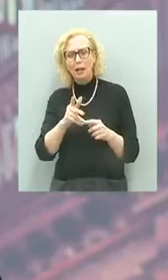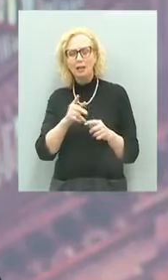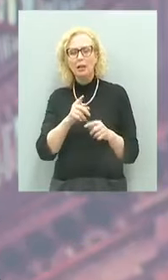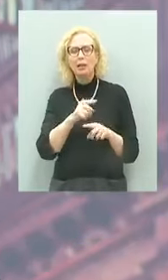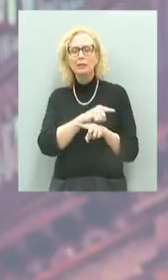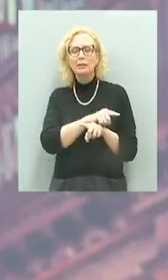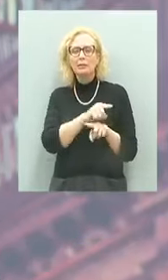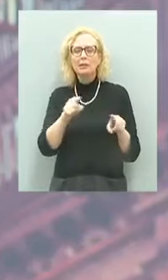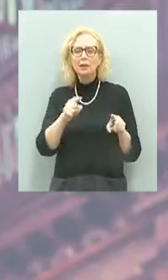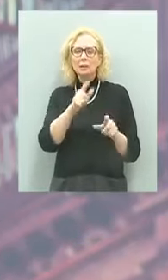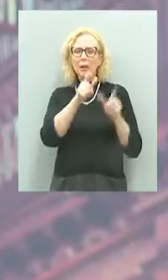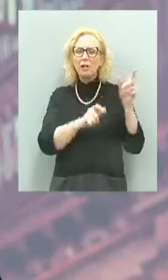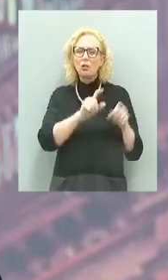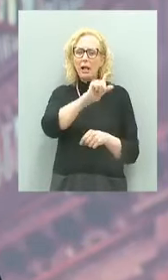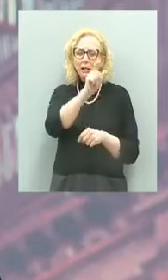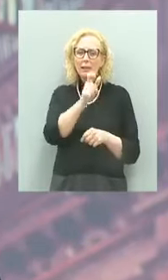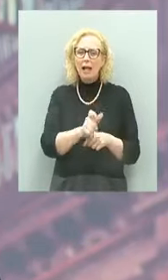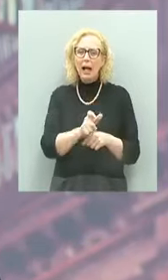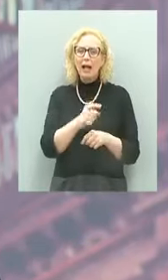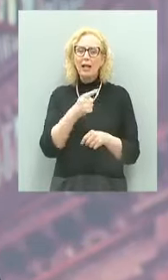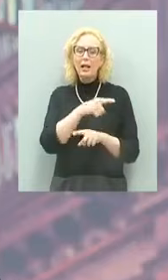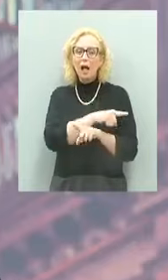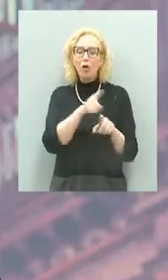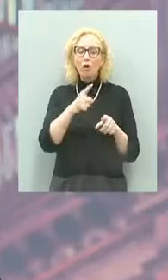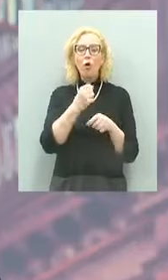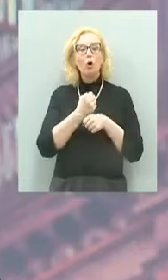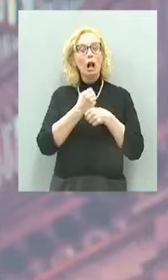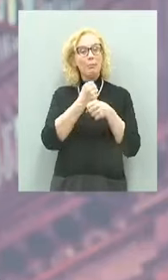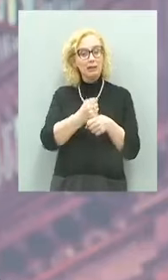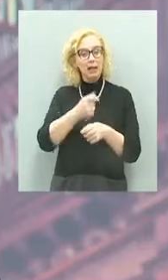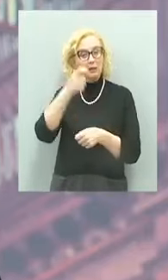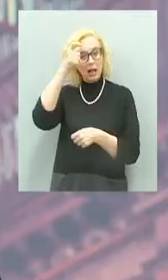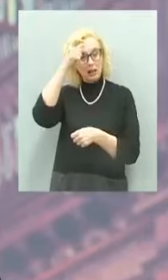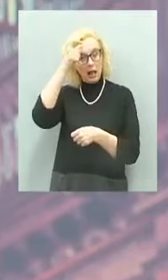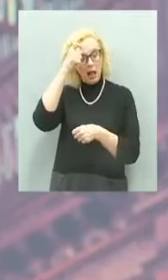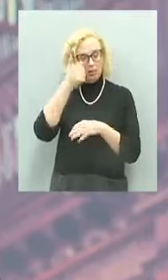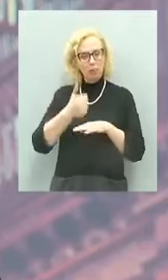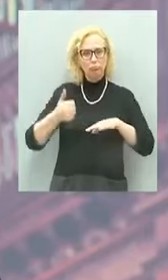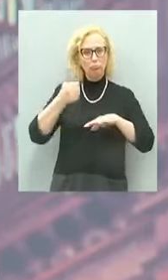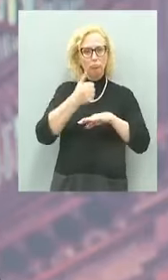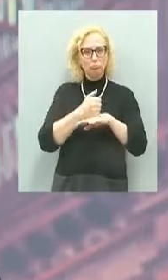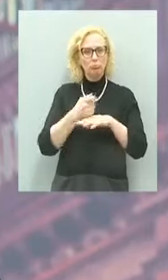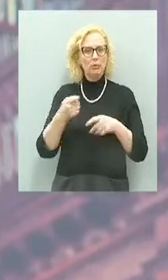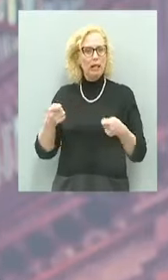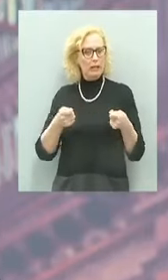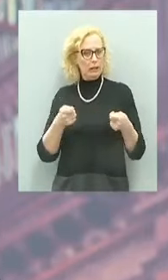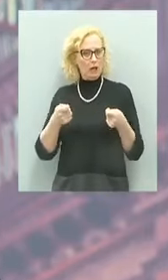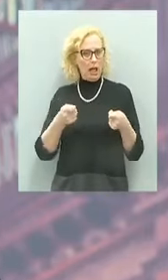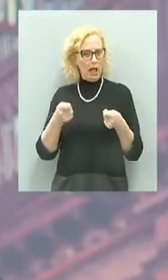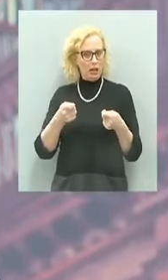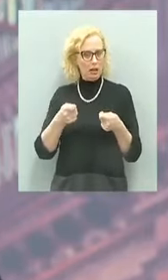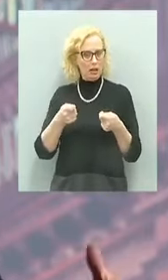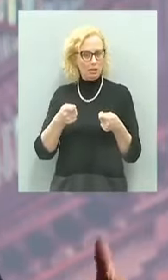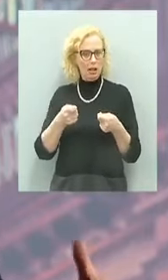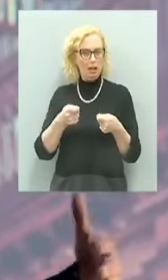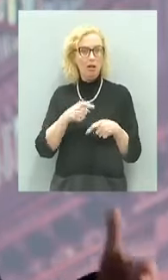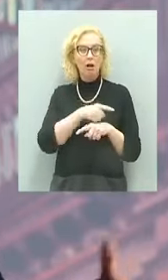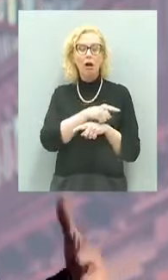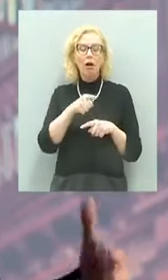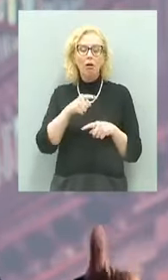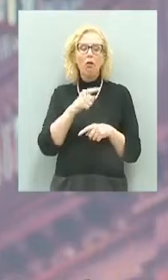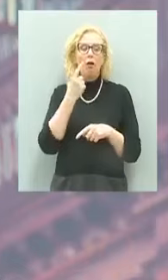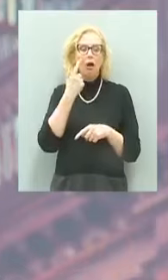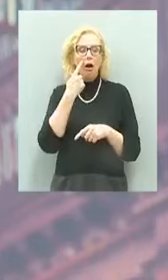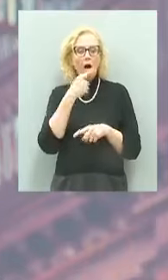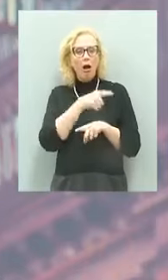gli italiani che rappresentano lo Stato, che rappresentano la classe dirigente, rappresentano una testimonianza